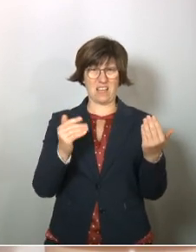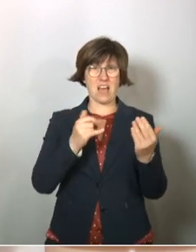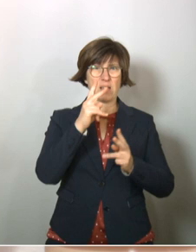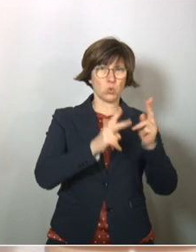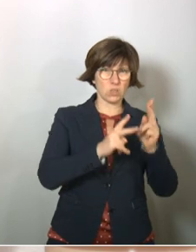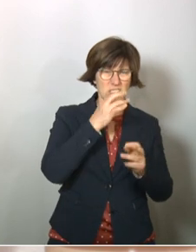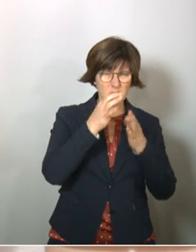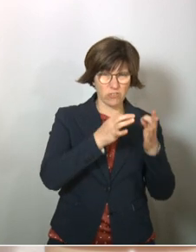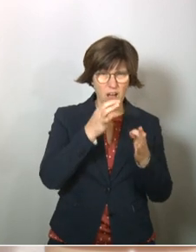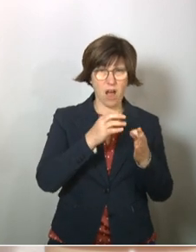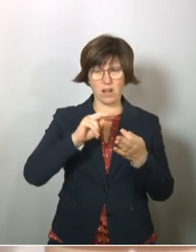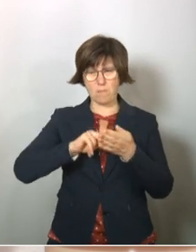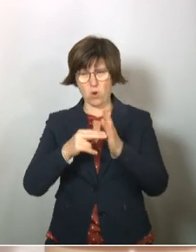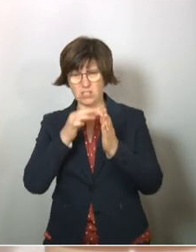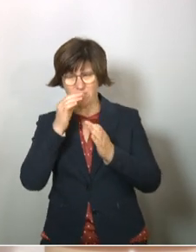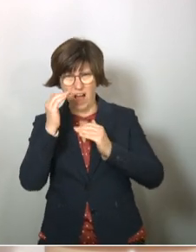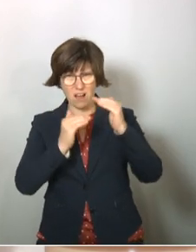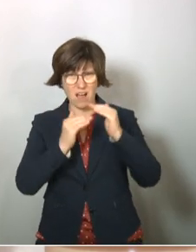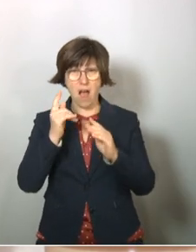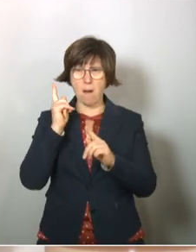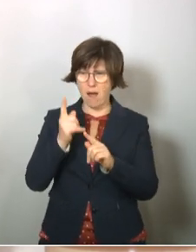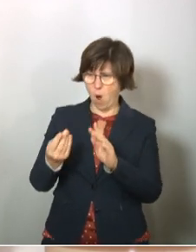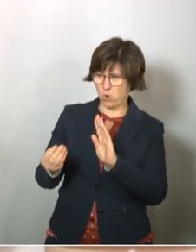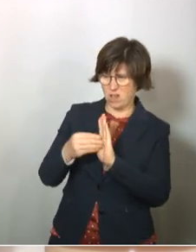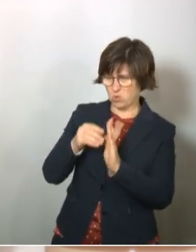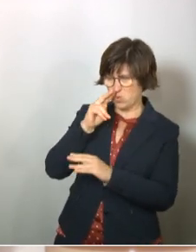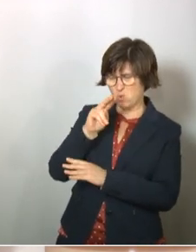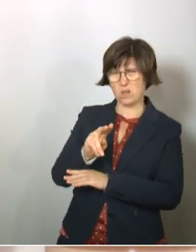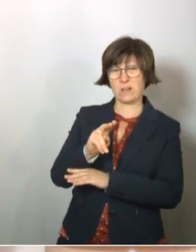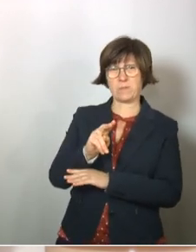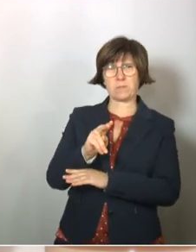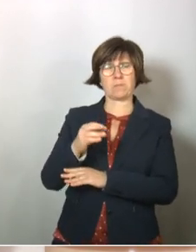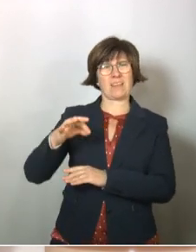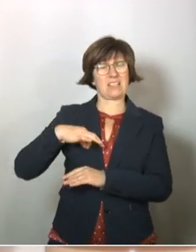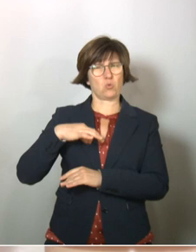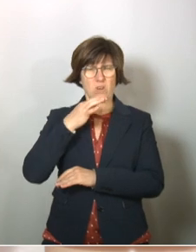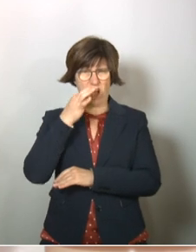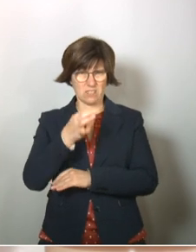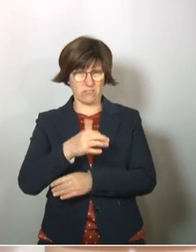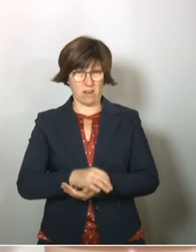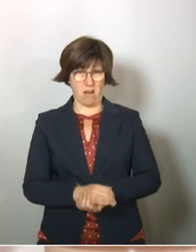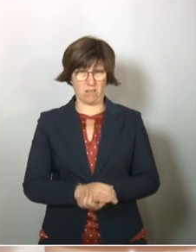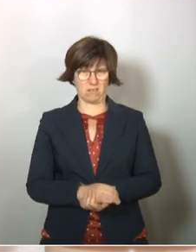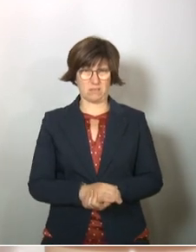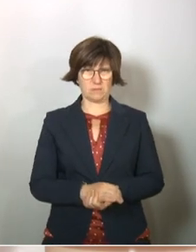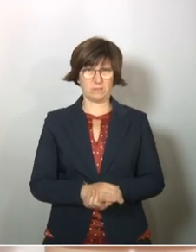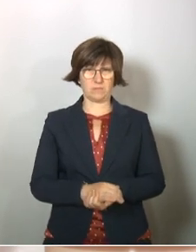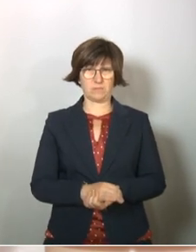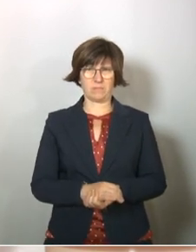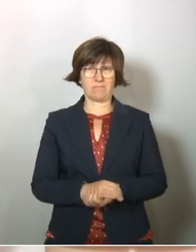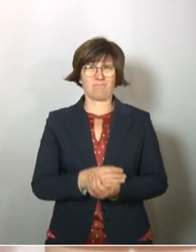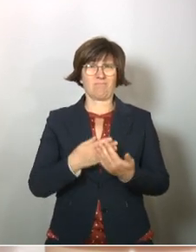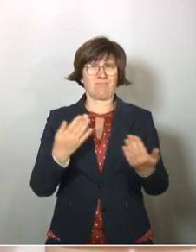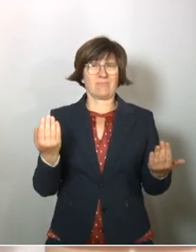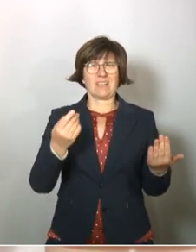juristischen Fragen, in politischen Fragen und eben auch im Hinblick auf Gesundheitsfragen. Was